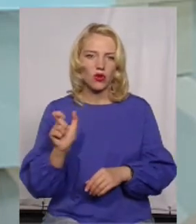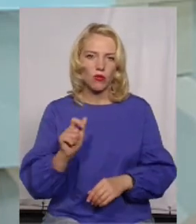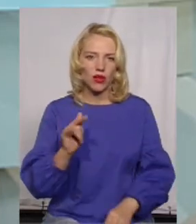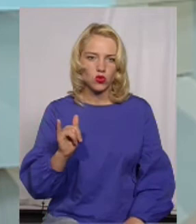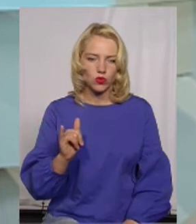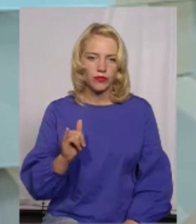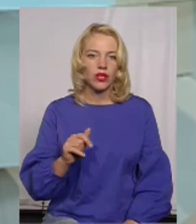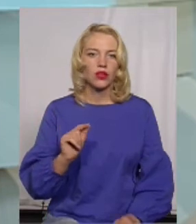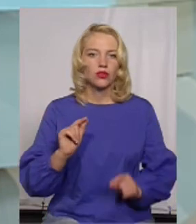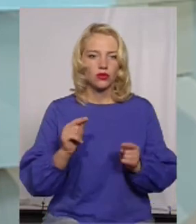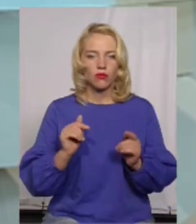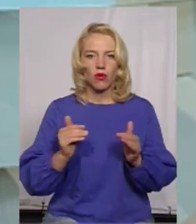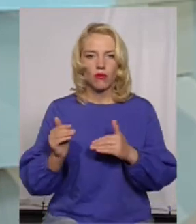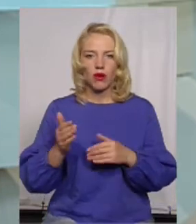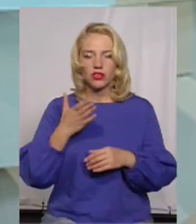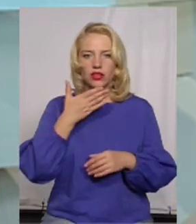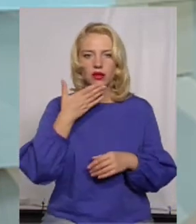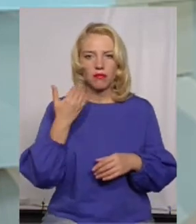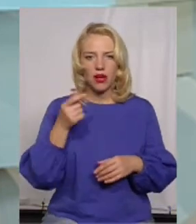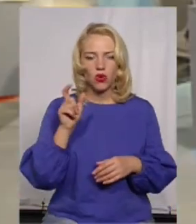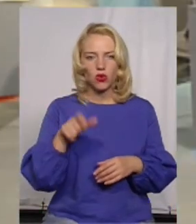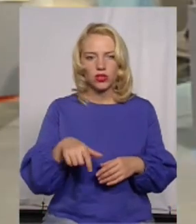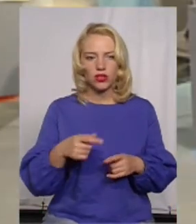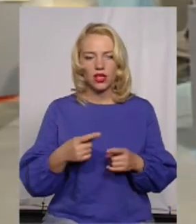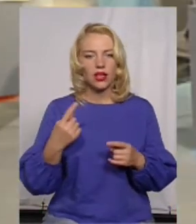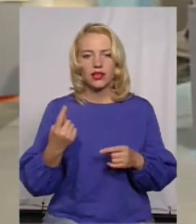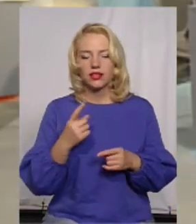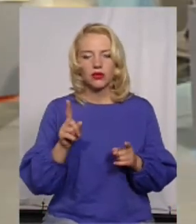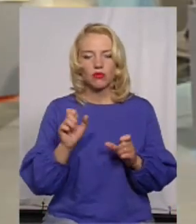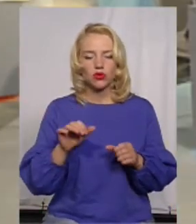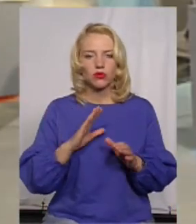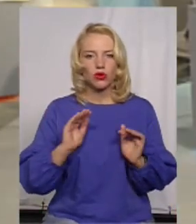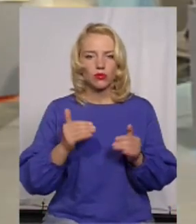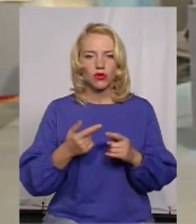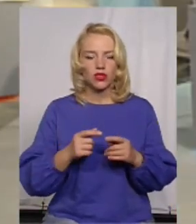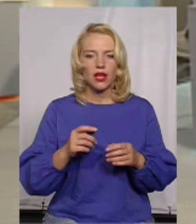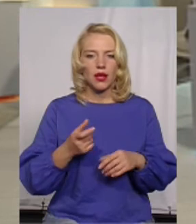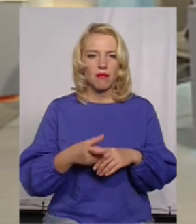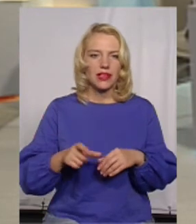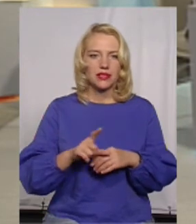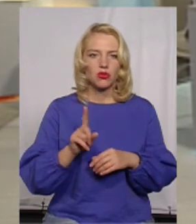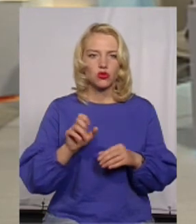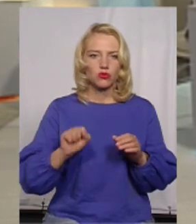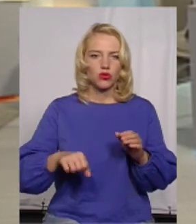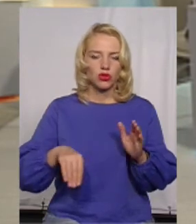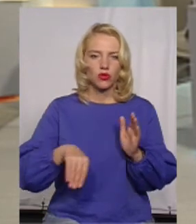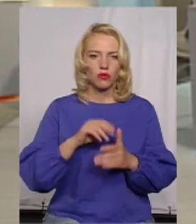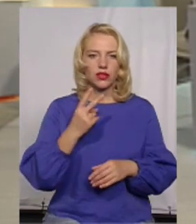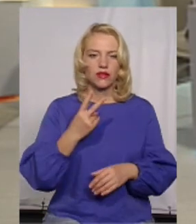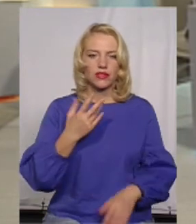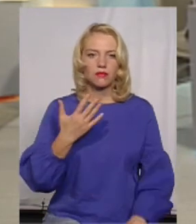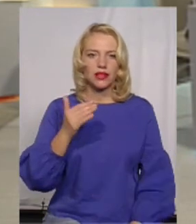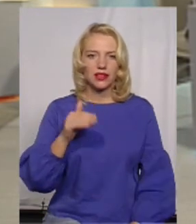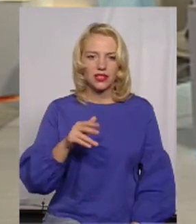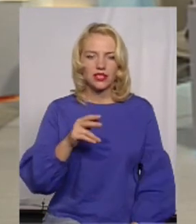обмежень ніяких немає, єдине обмеження, це максимальна обсяг газу, який можна купити, це 25 тисяч метрів